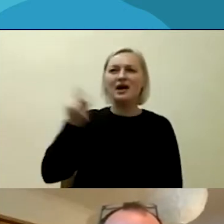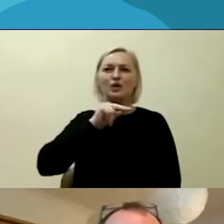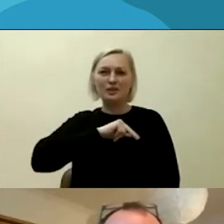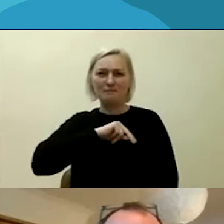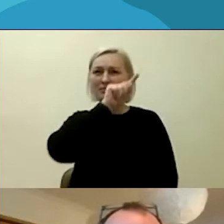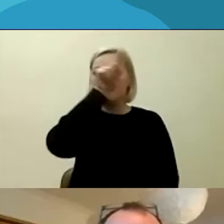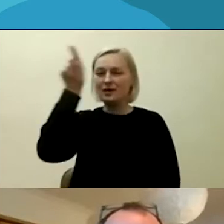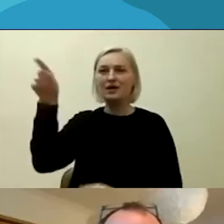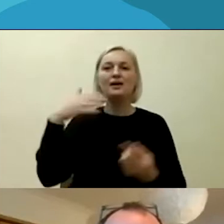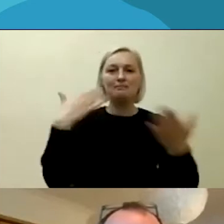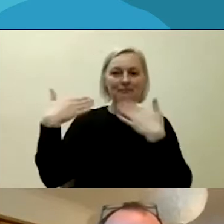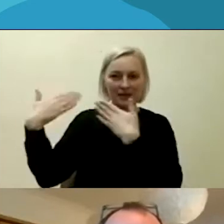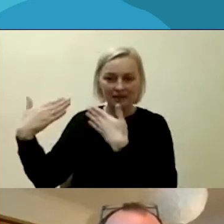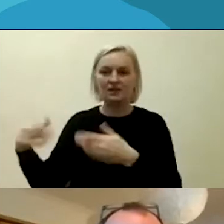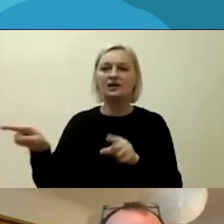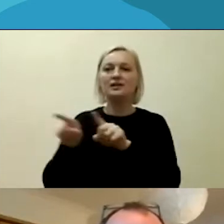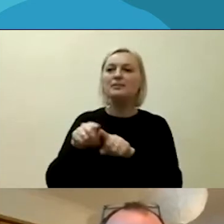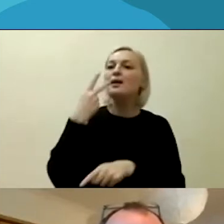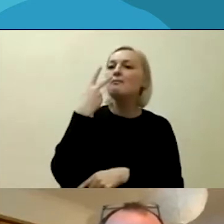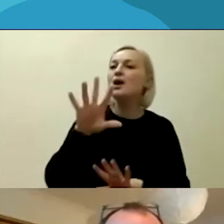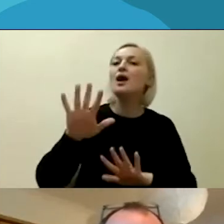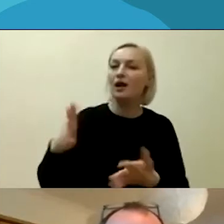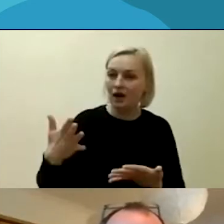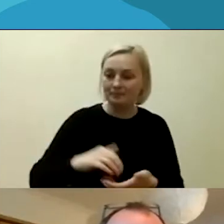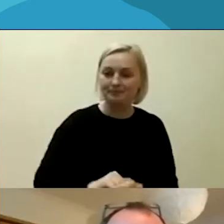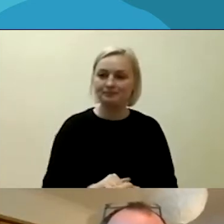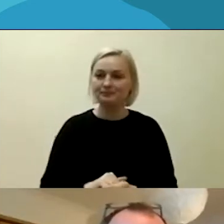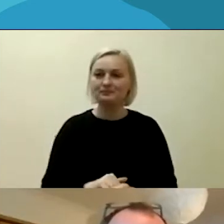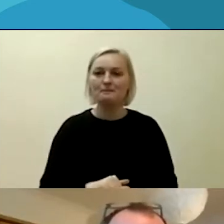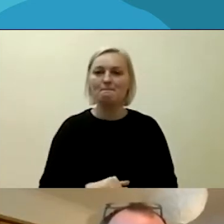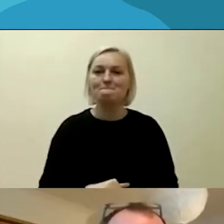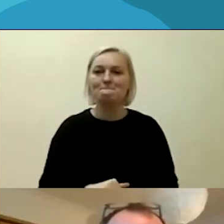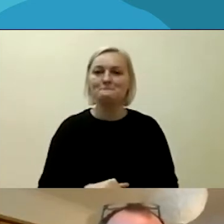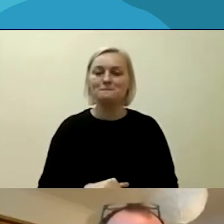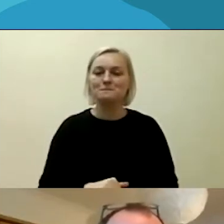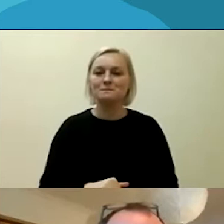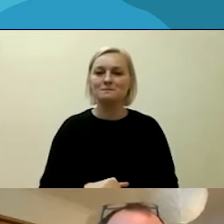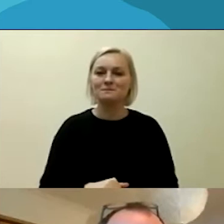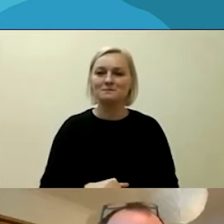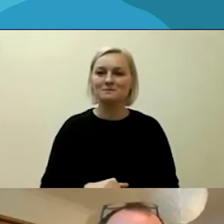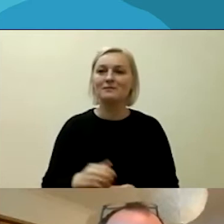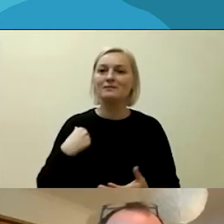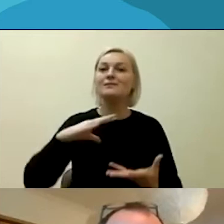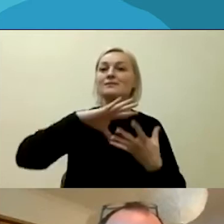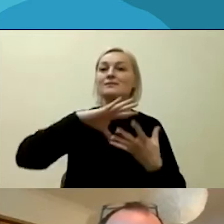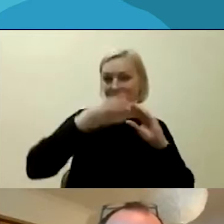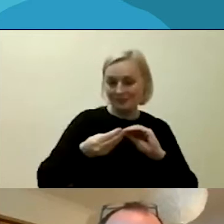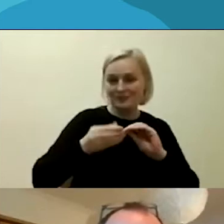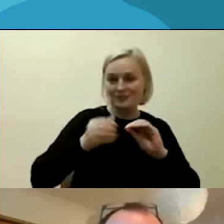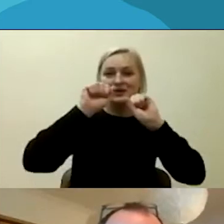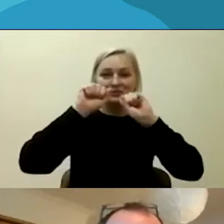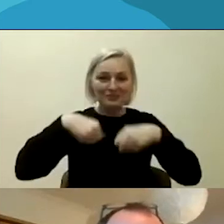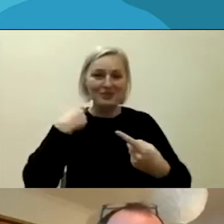Mes matome, kad iš esmės galime parengti duomenį